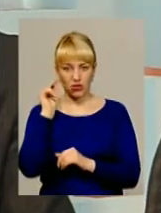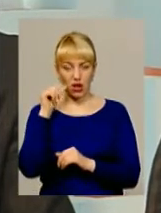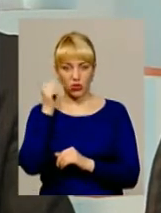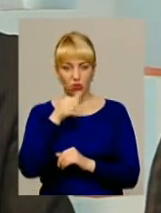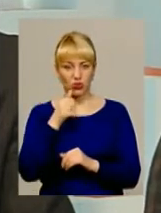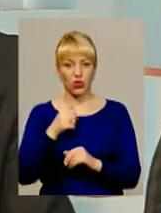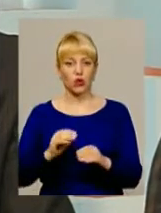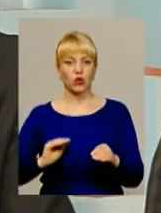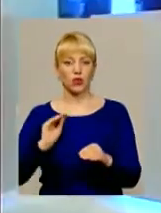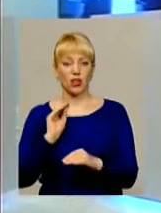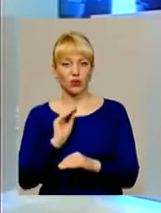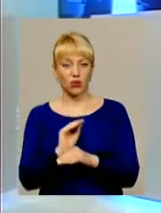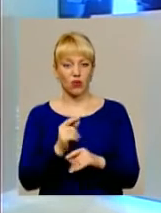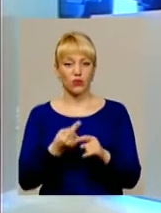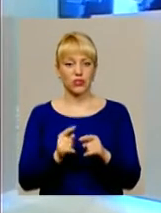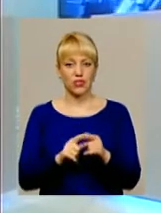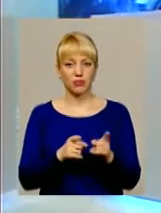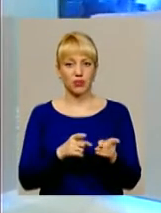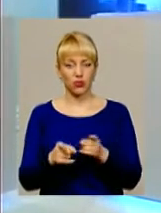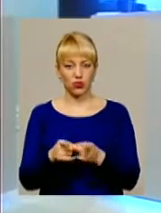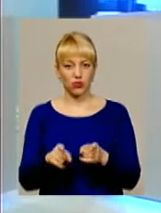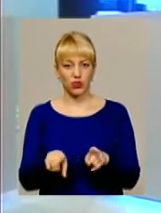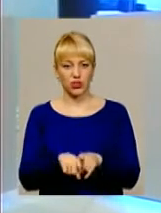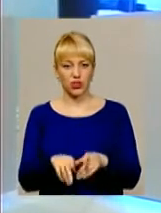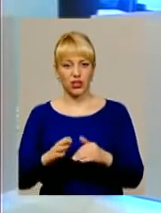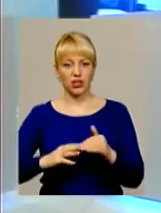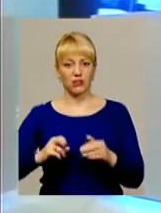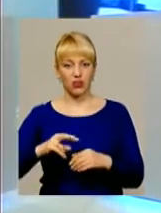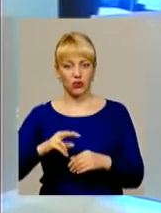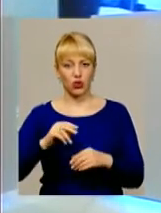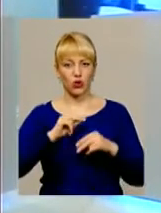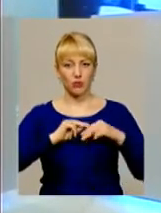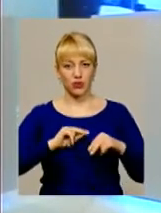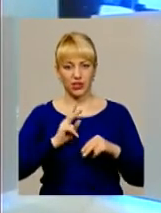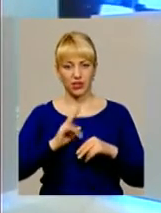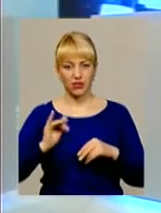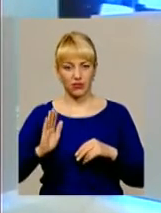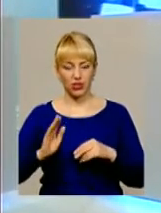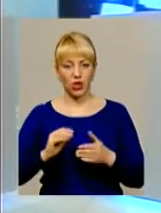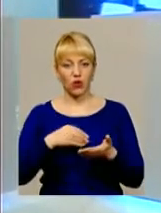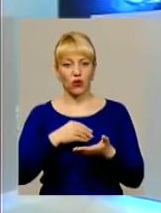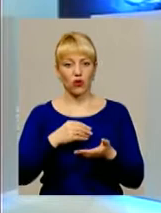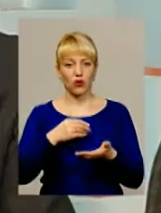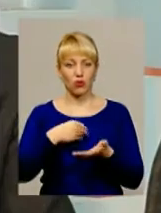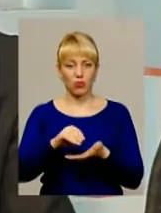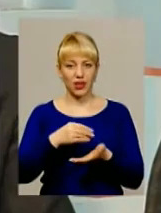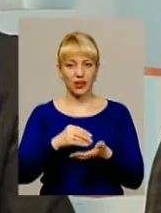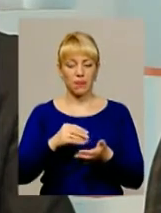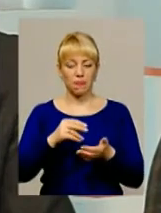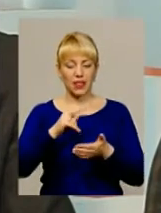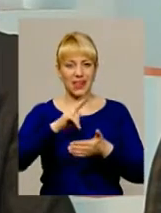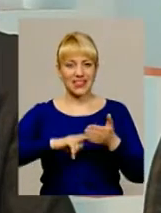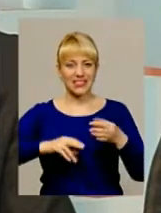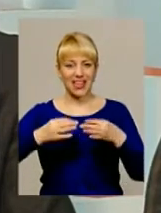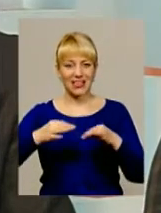додатково підготовку таких кваліфікованих робітників, зараз вступили в процедуру ліцензування, отримані